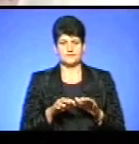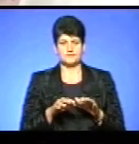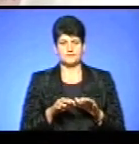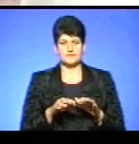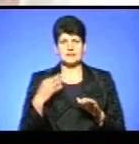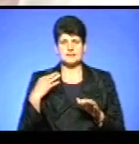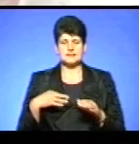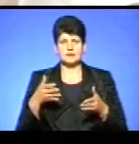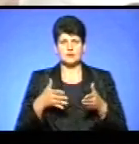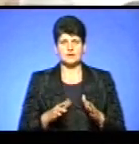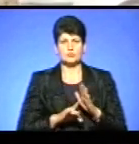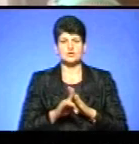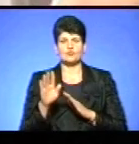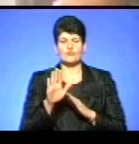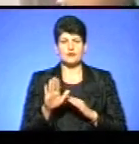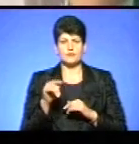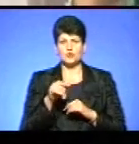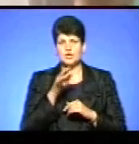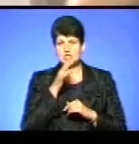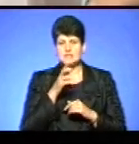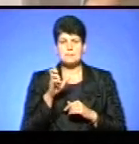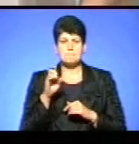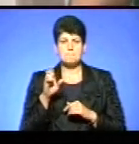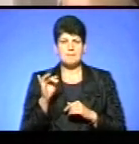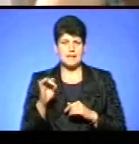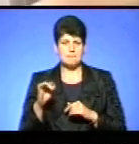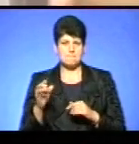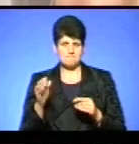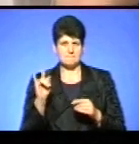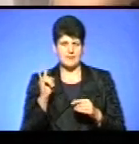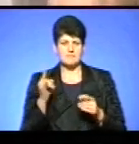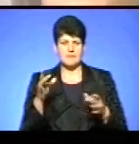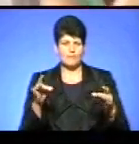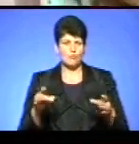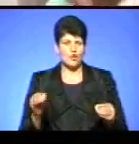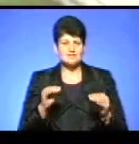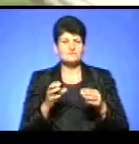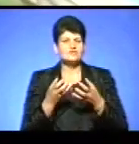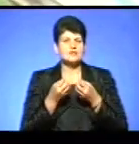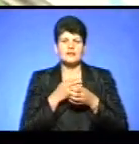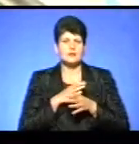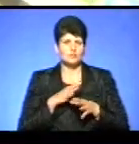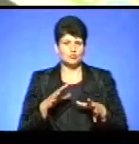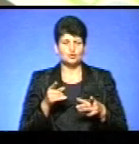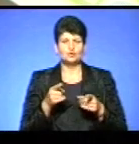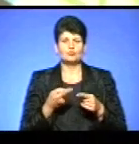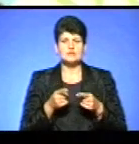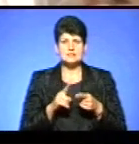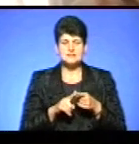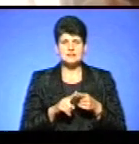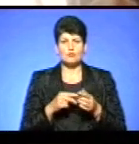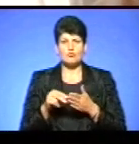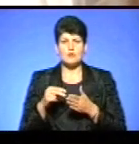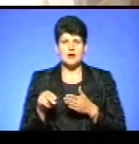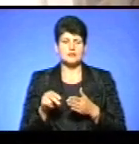жінка народили на початку вересня. На той час бейбі-боксів у пологових відділеннях районних лікарень ще не було. Тому речі першої необхідності